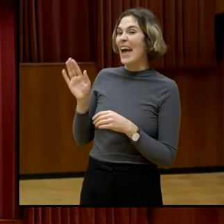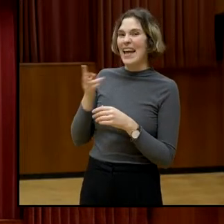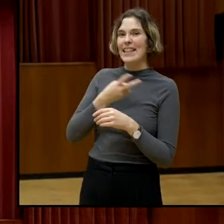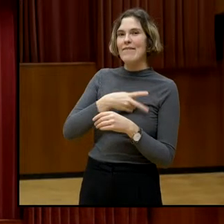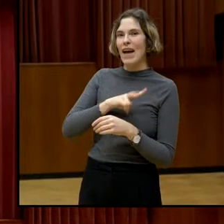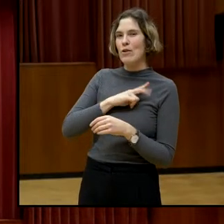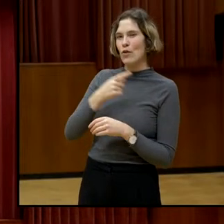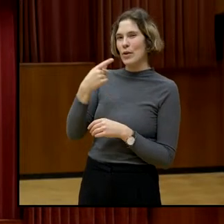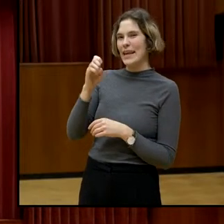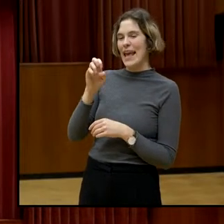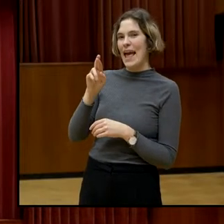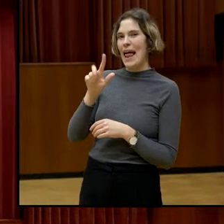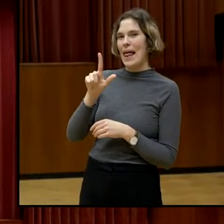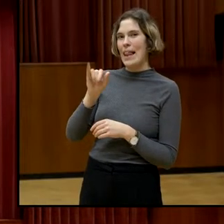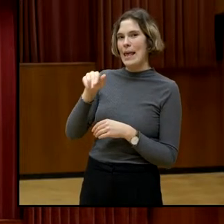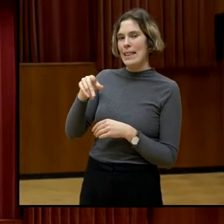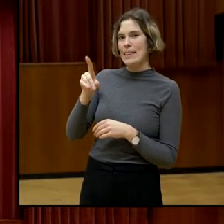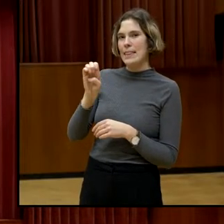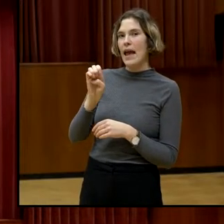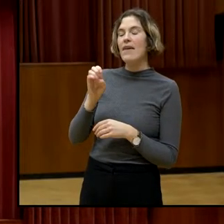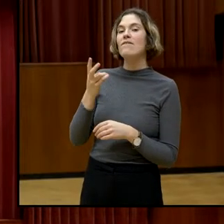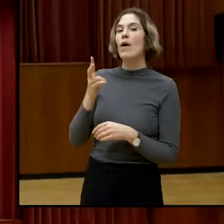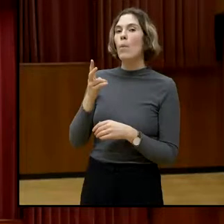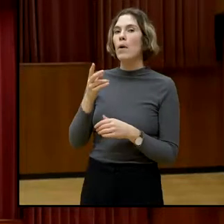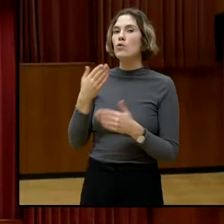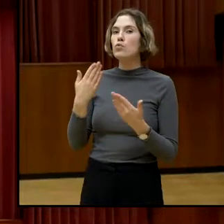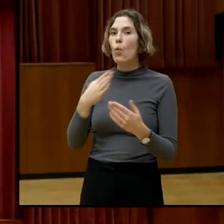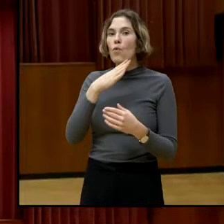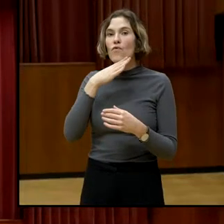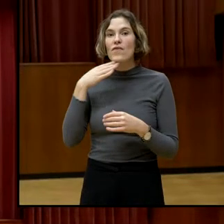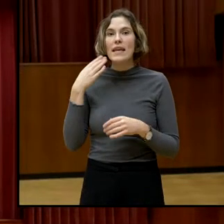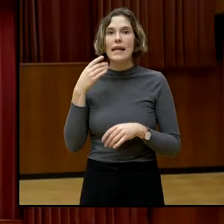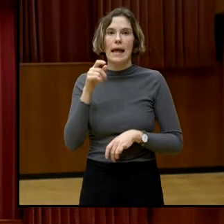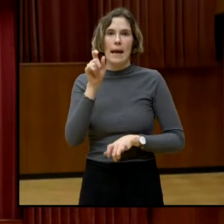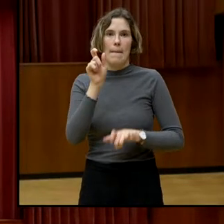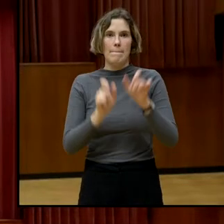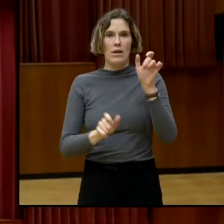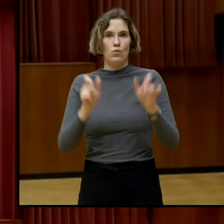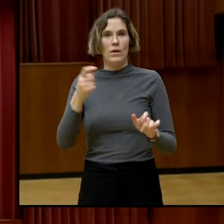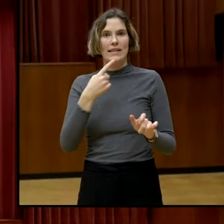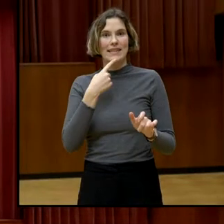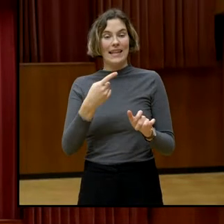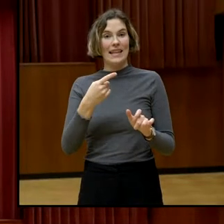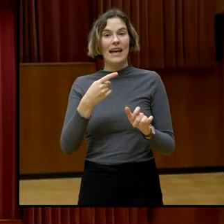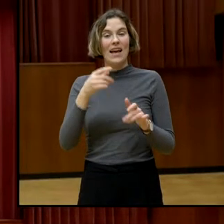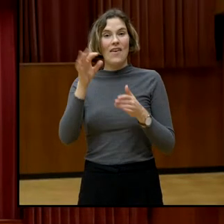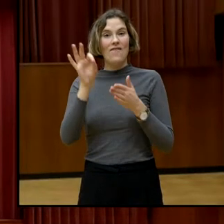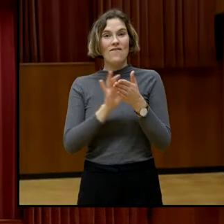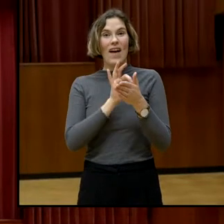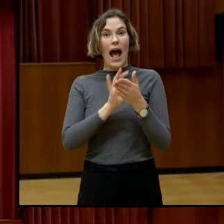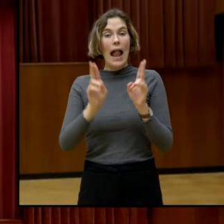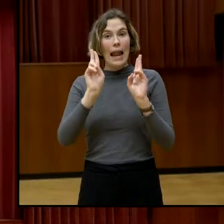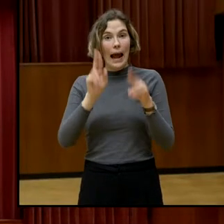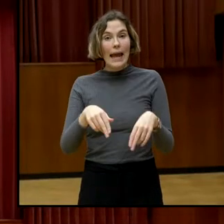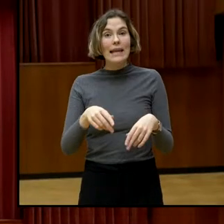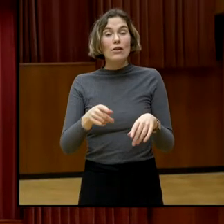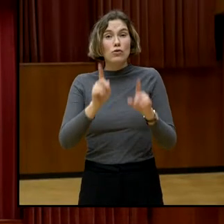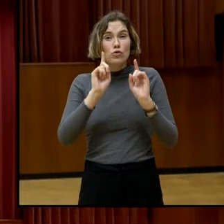warum hier so viele Menschen für die Ausweitung de facto des Wahlrechts sind und sich politisch nichts tut.